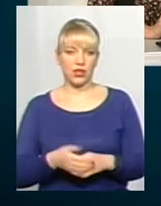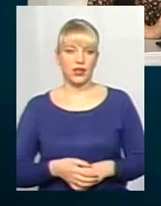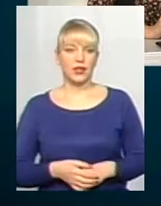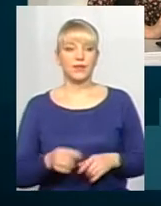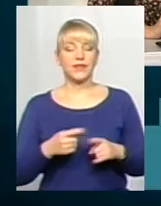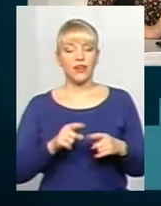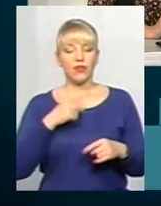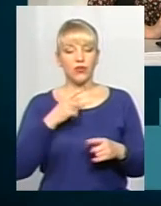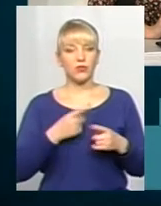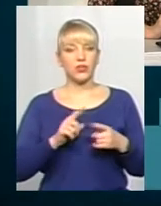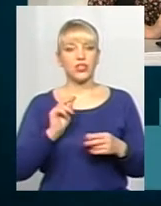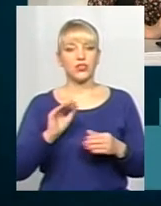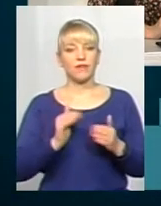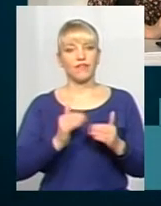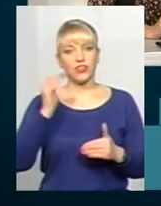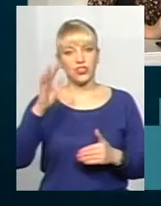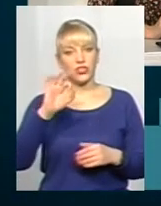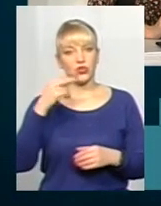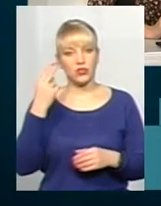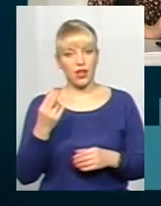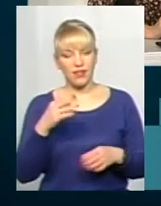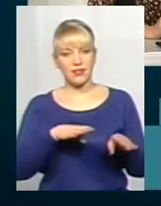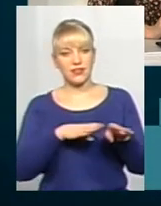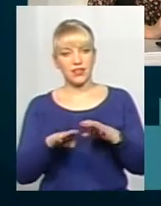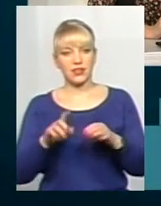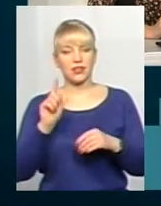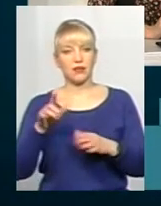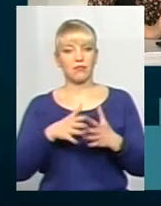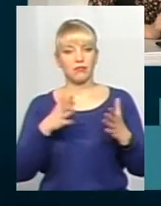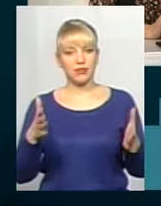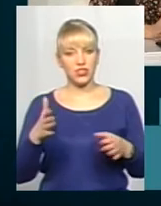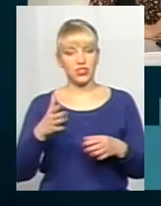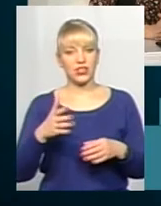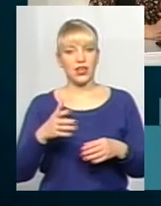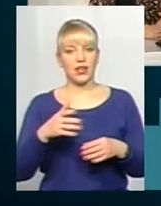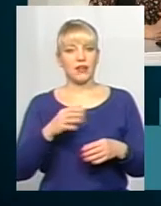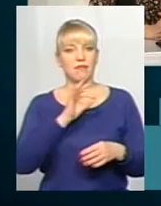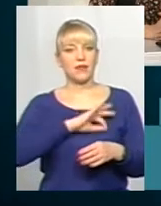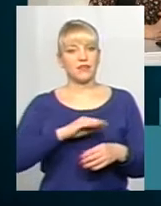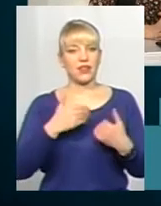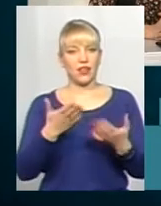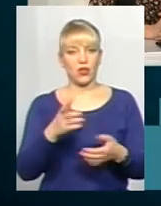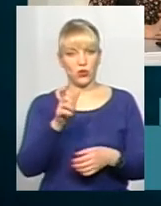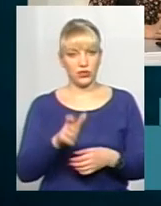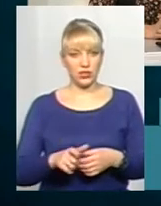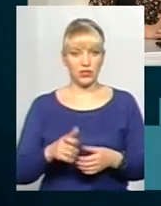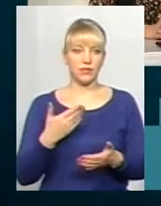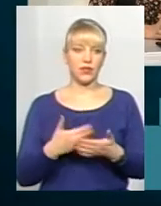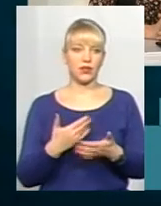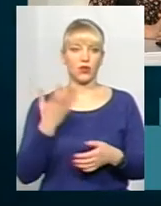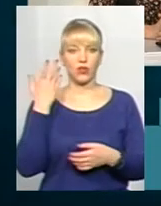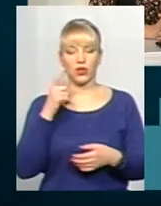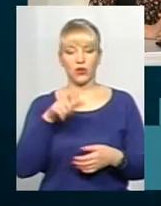чим вищий соціальний статус, тим більше привілетів має людину. Наприклад, коли вона